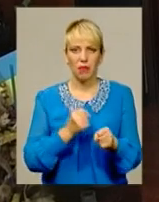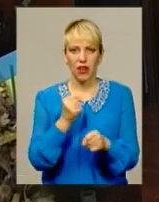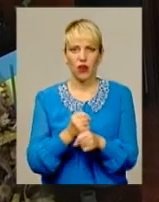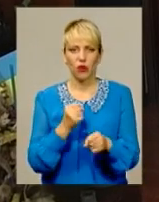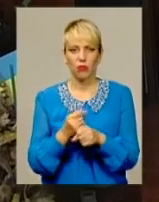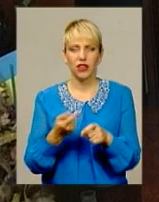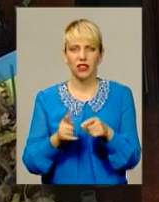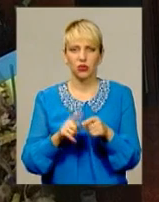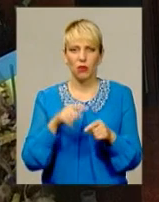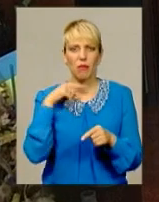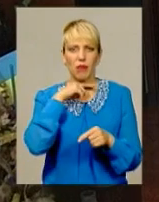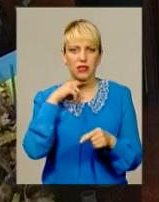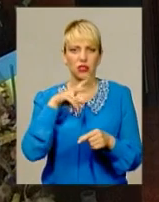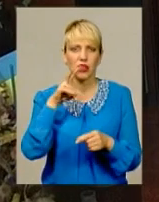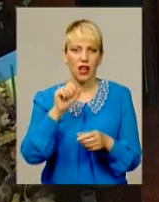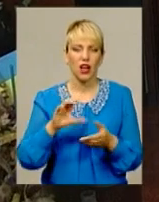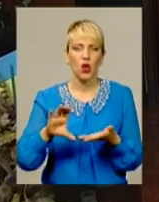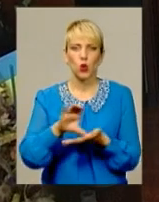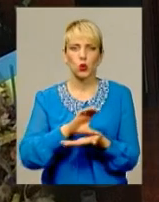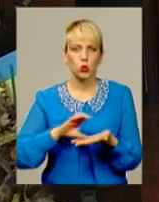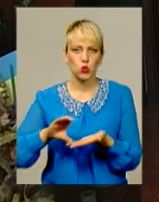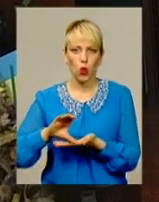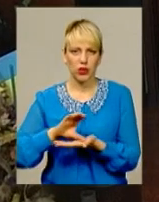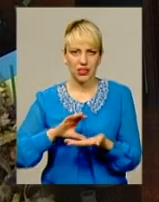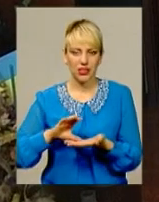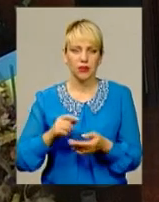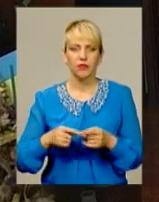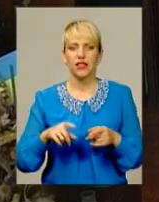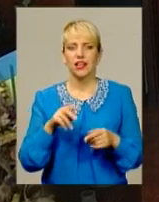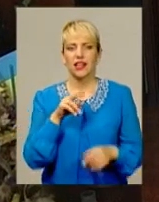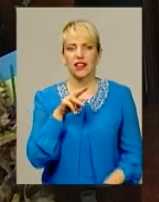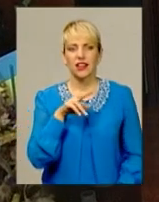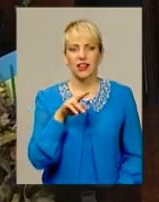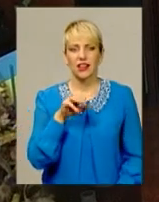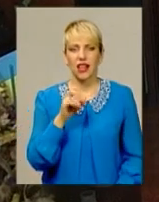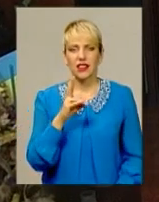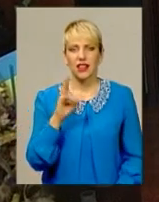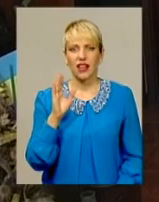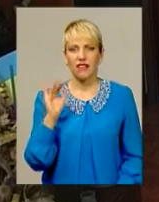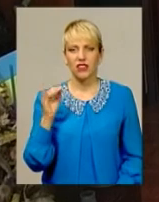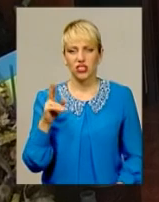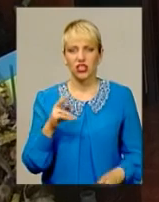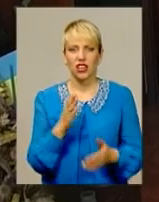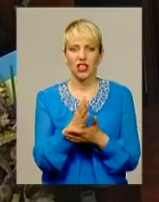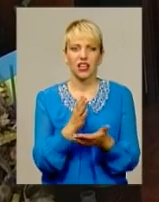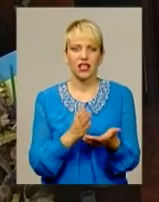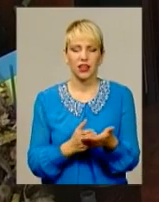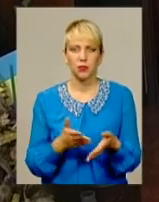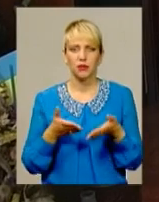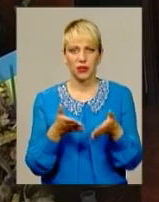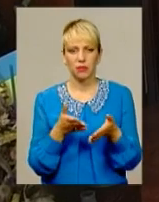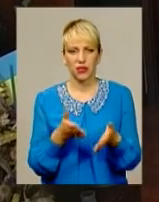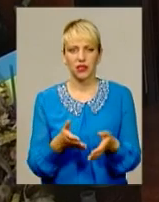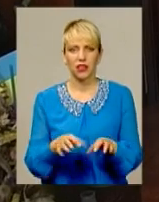та завезли хлопцям на передову. Дав Іван Данкевич. Хлібів з прихожанами напекли. напекли